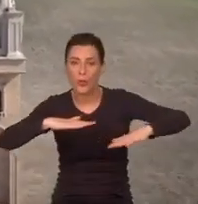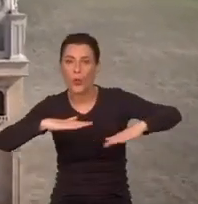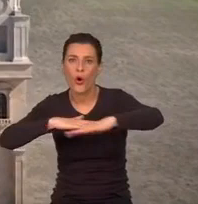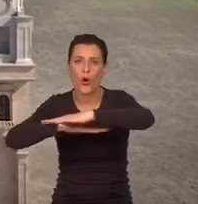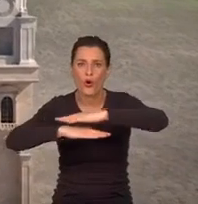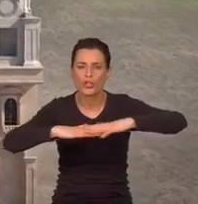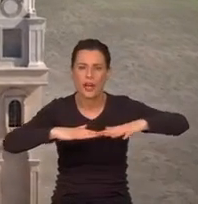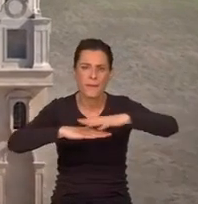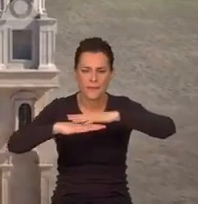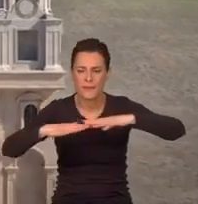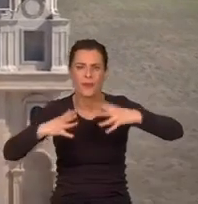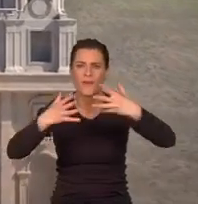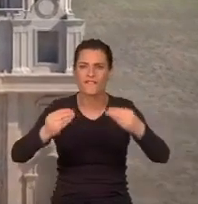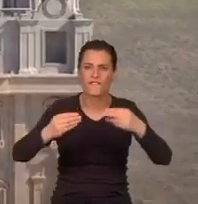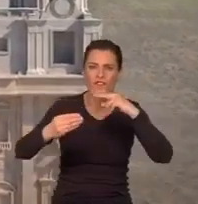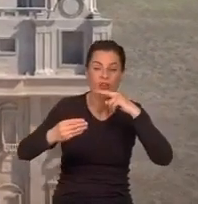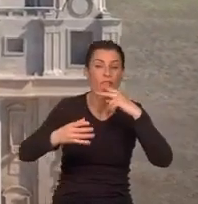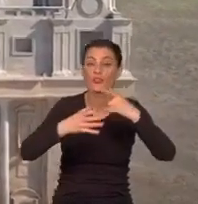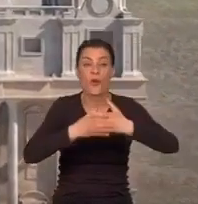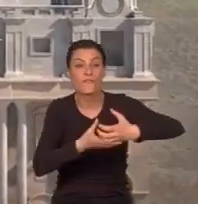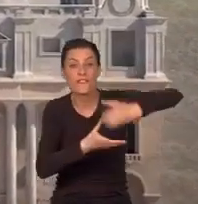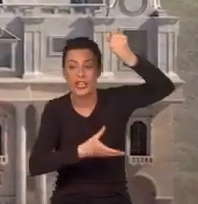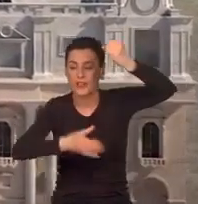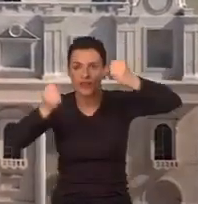błotniste, fundamenty nie mogły unieść wież.